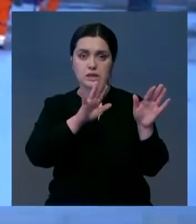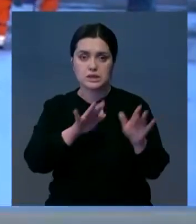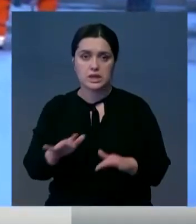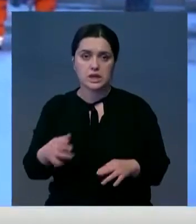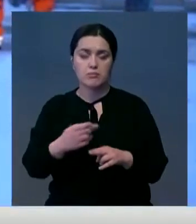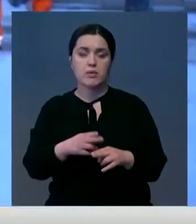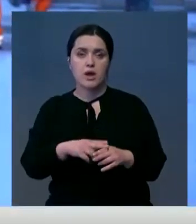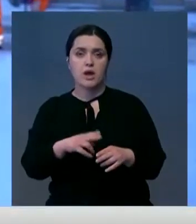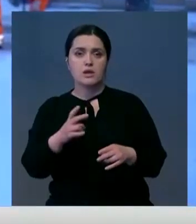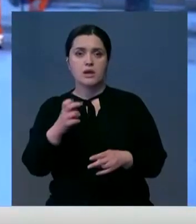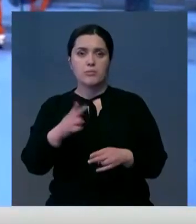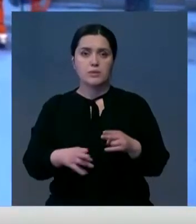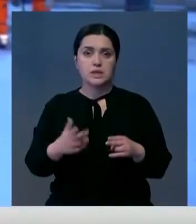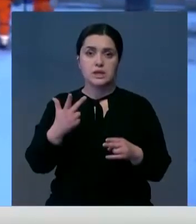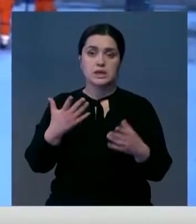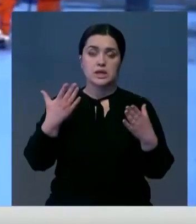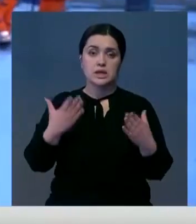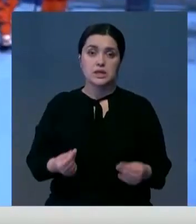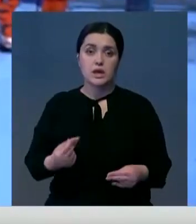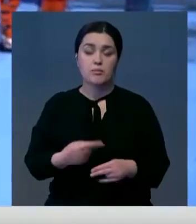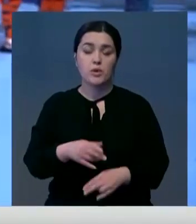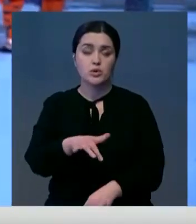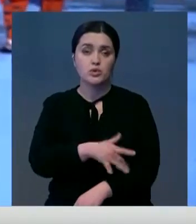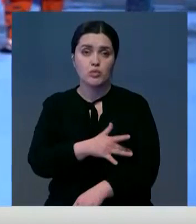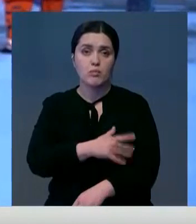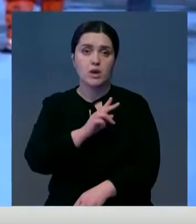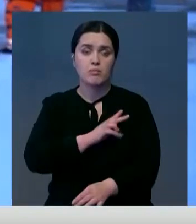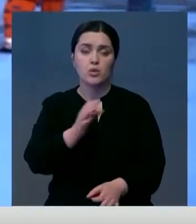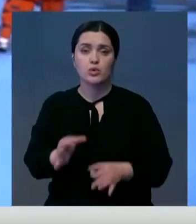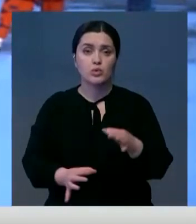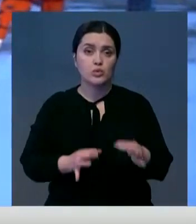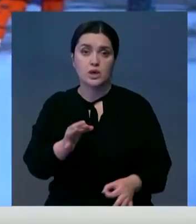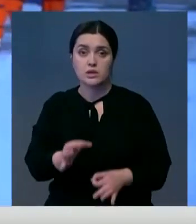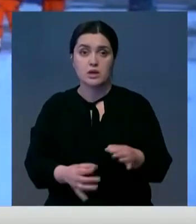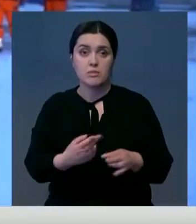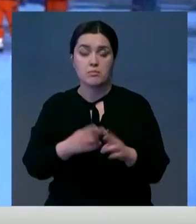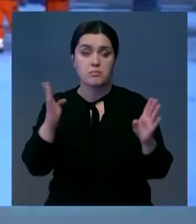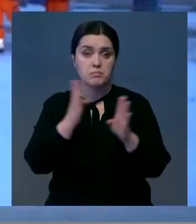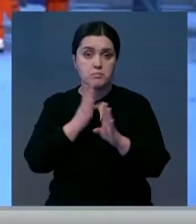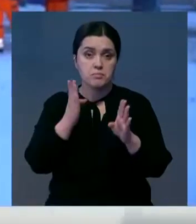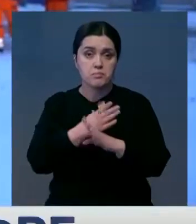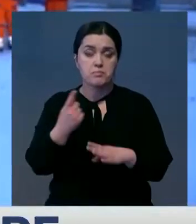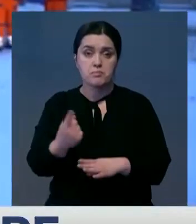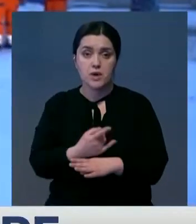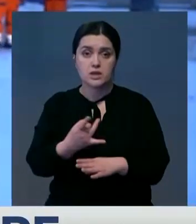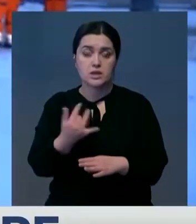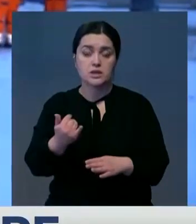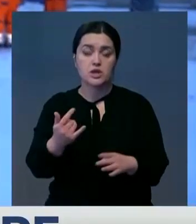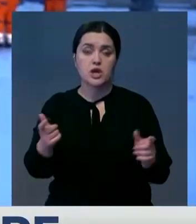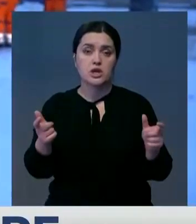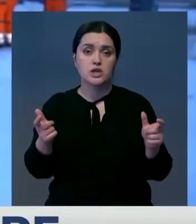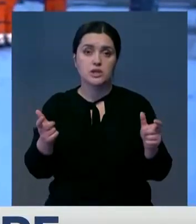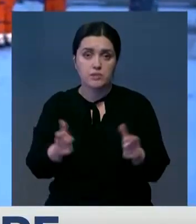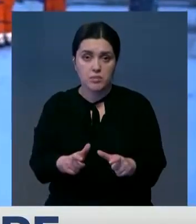идет не переставая. Третий день коммунальные службы работают круглосуточно. Аномальная погода частично парализовала жизнь